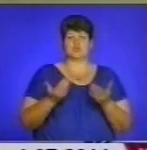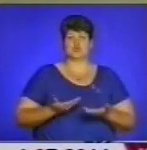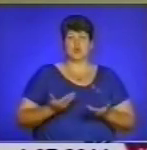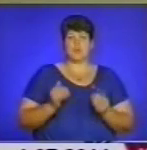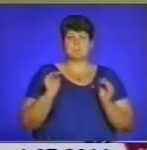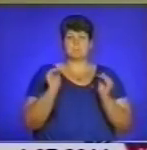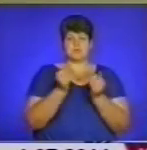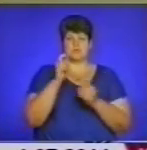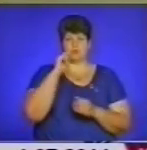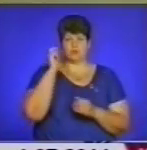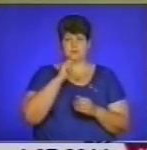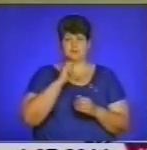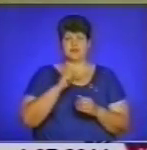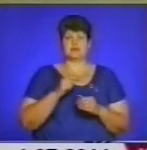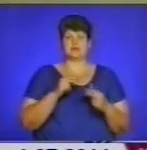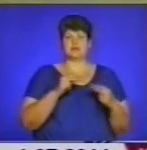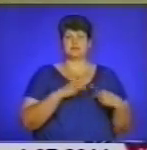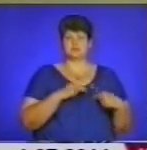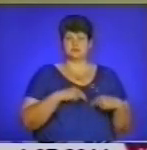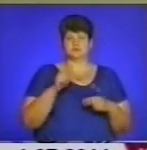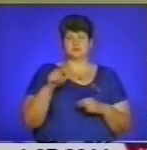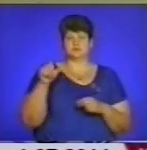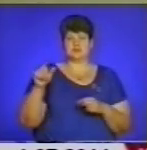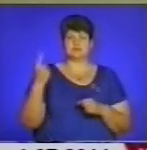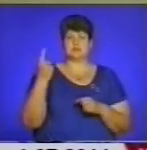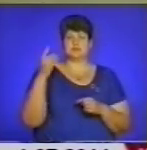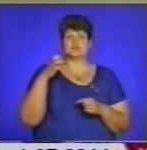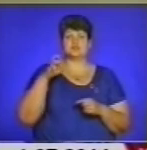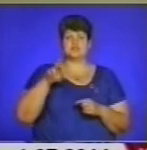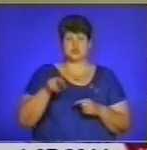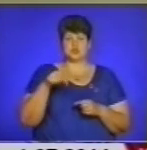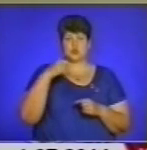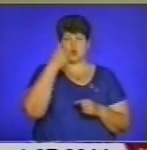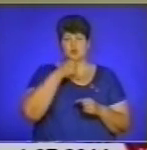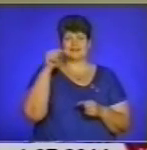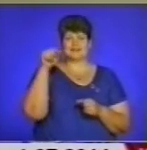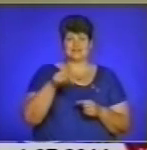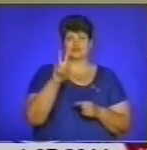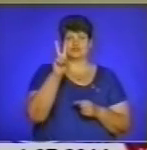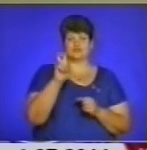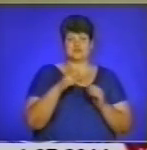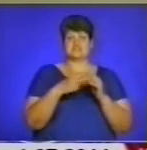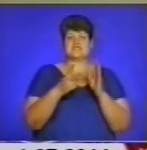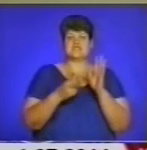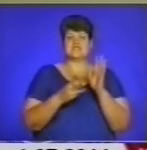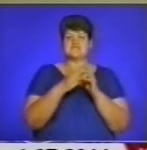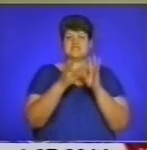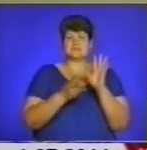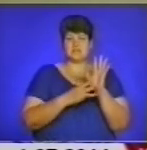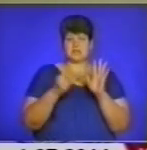Для працездатних осіб з 1 січня цього року прожиткового мінімуму 1218 гривень,